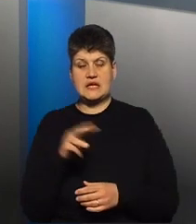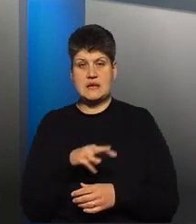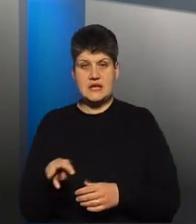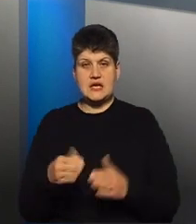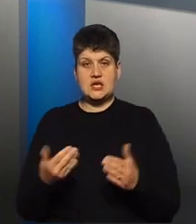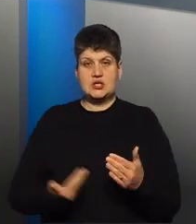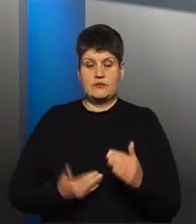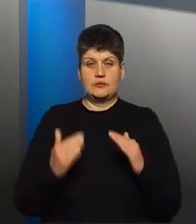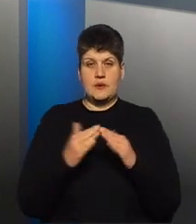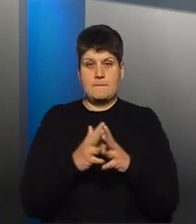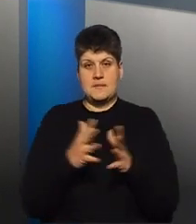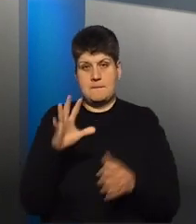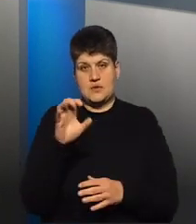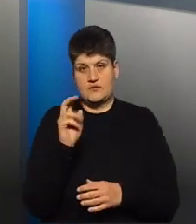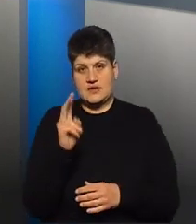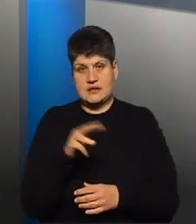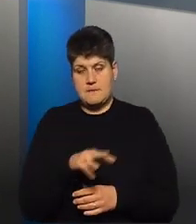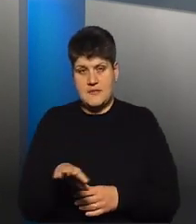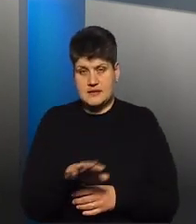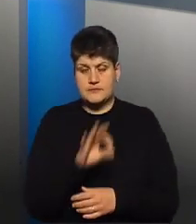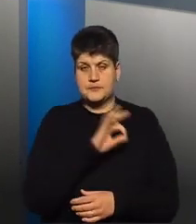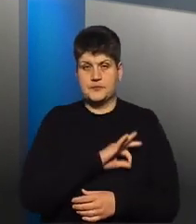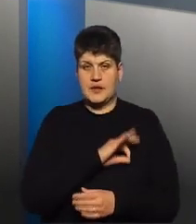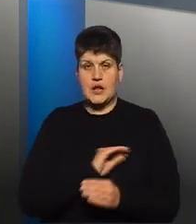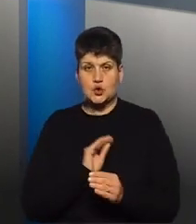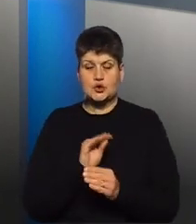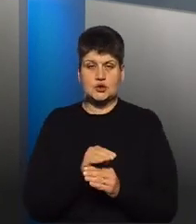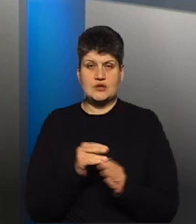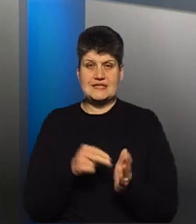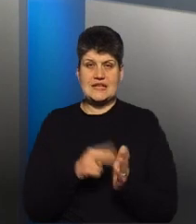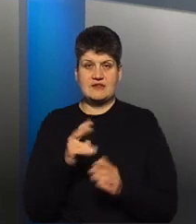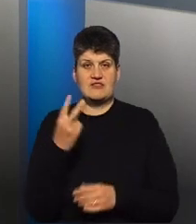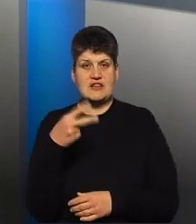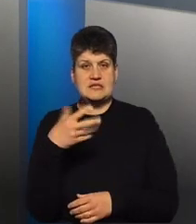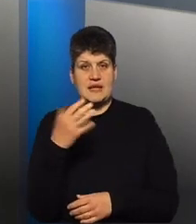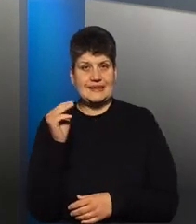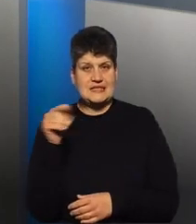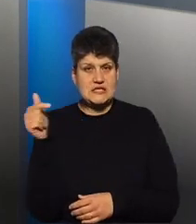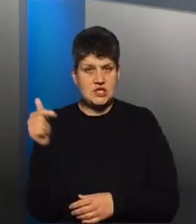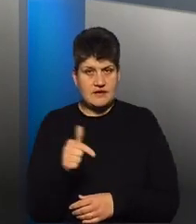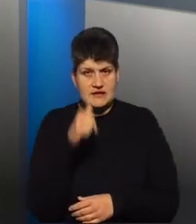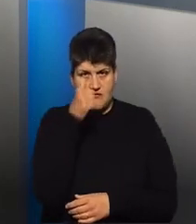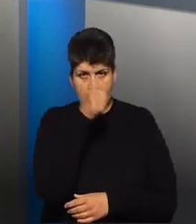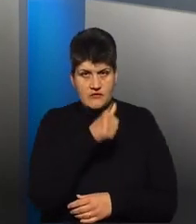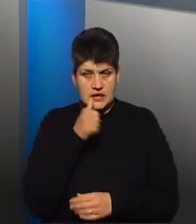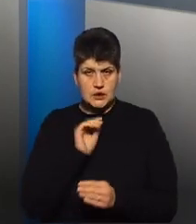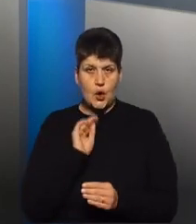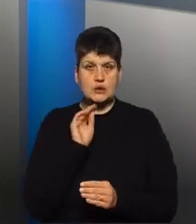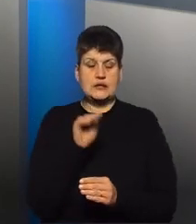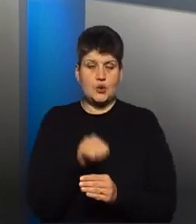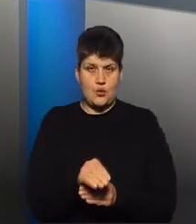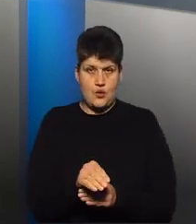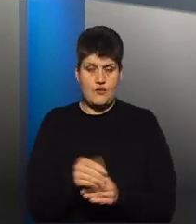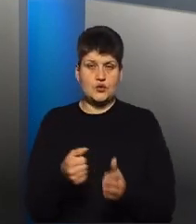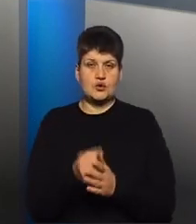квадратних метрів. Застосовується додаткова ставка 25 тисяч гривень на рік. Додатково до квадратних метрів, які